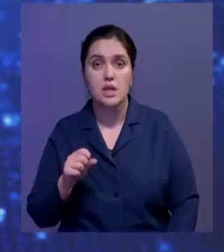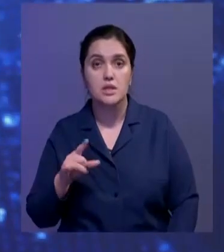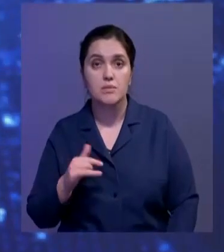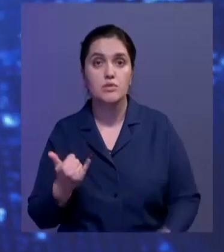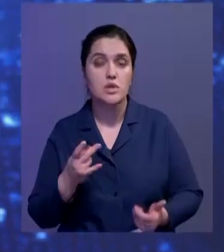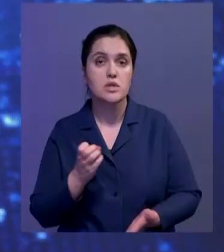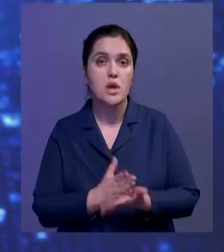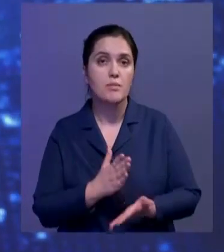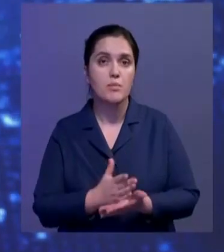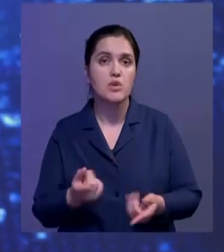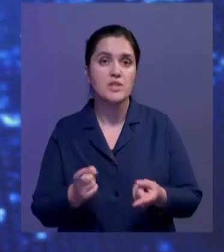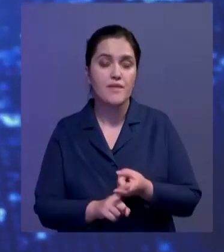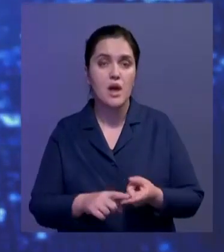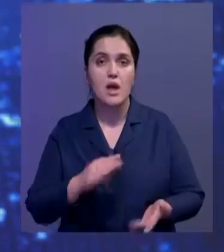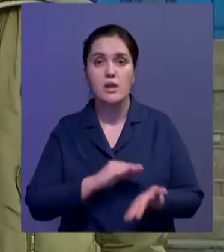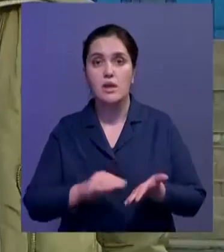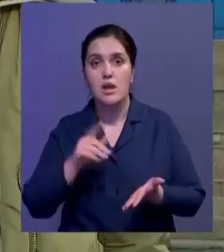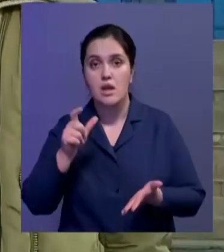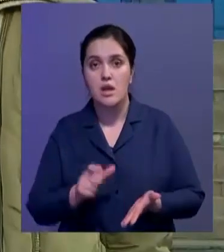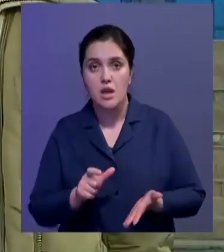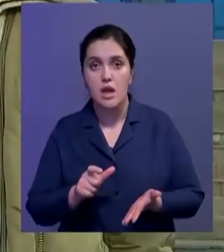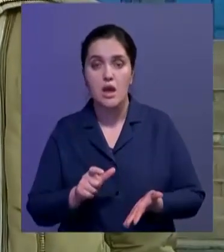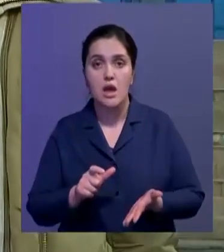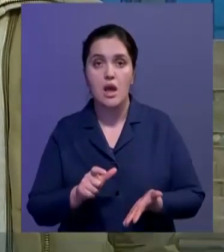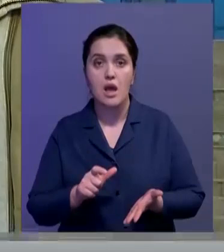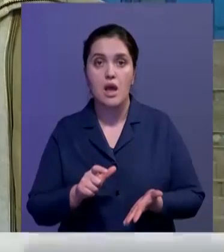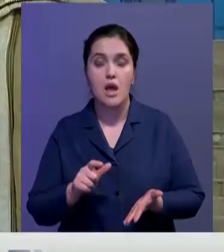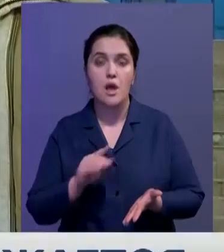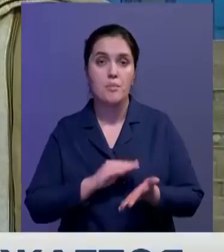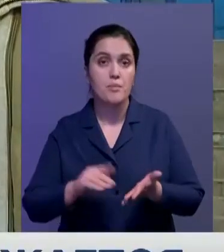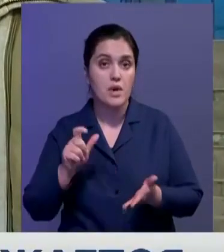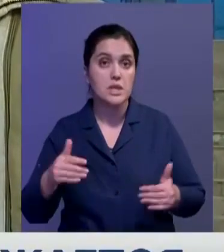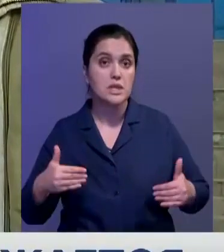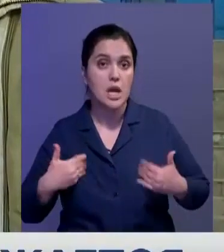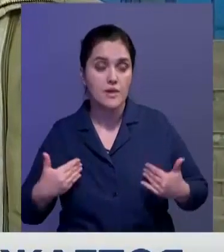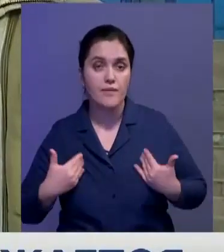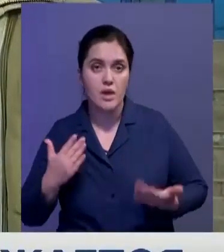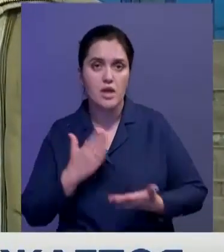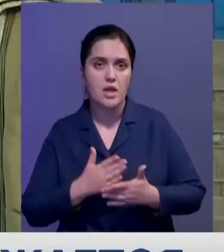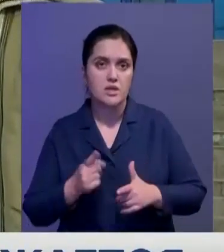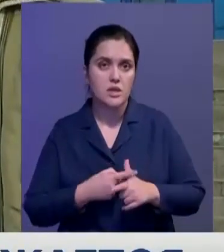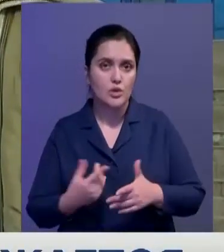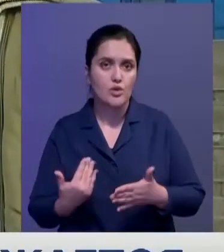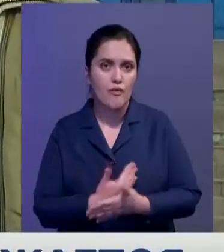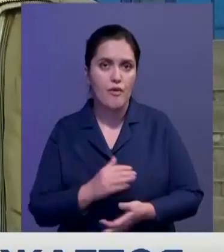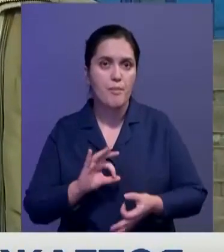Сейчас на прямой связи со студией наш корреспондент Григорий Беденко. Григорий, здравствуйте. Есть ли новые подробности по делу?